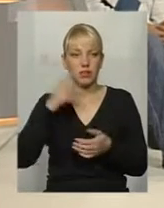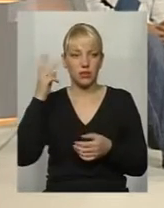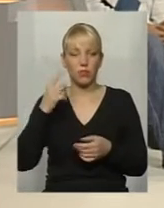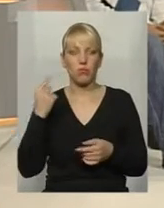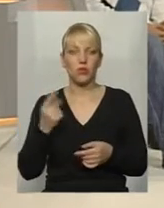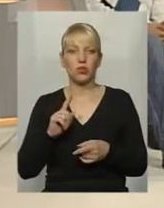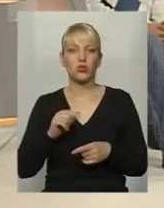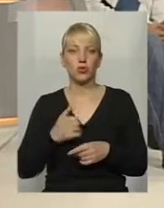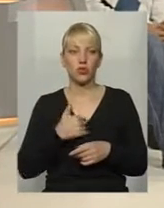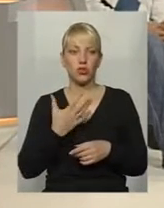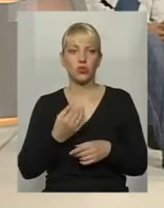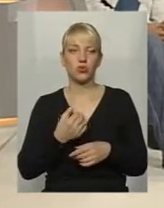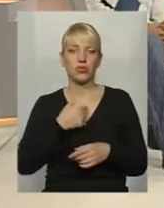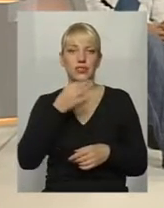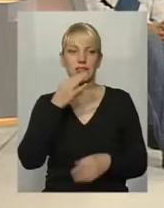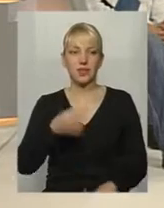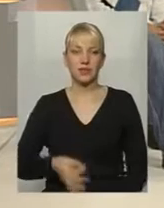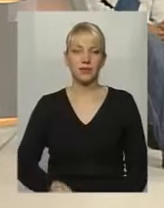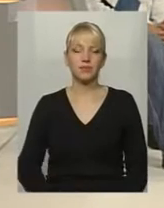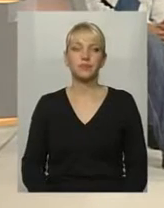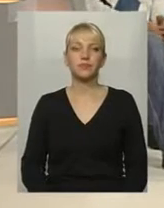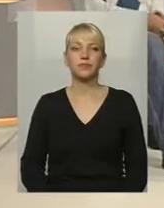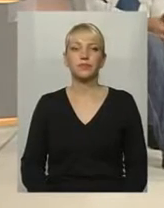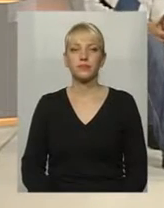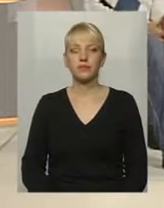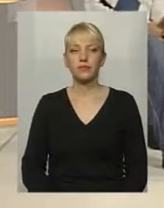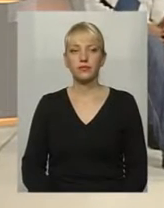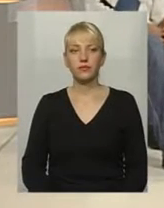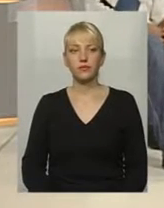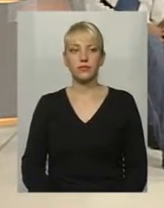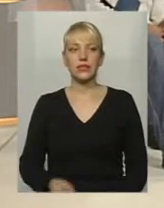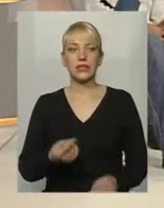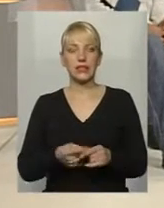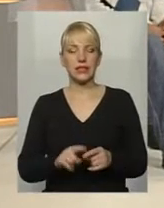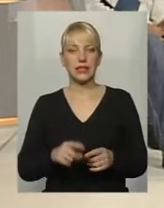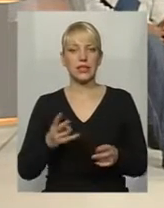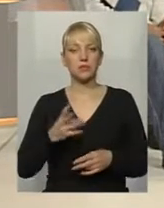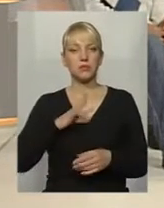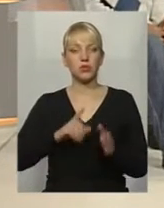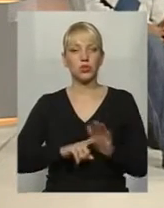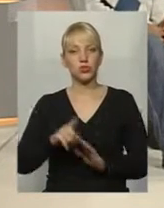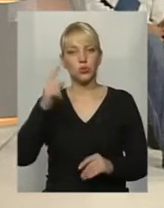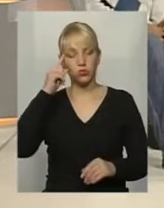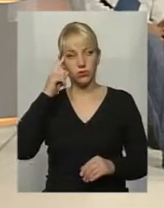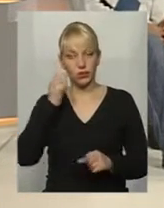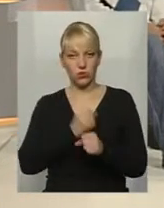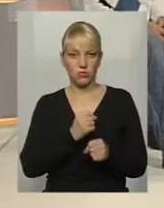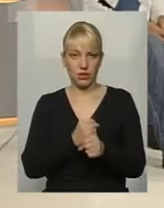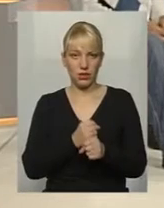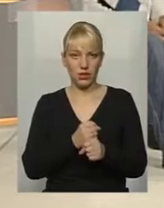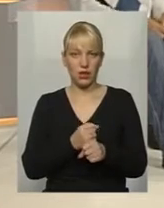По-перше, єдине, що, на чому хотів зробити акцент, згідно цього питання, це спочатку треба думати і зробити. Вони навіть